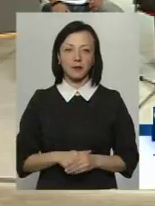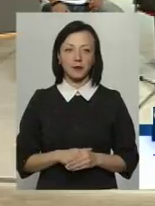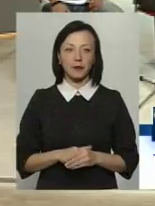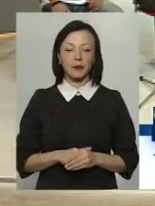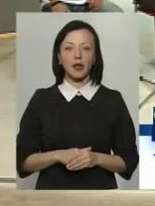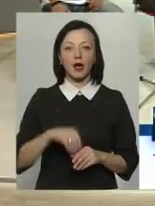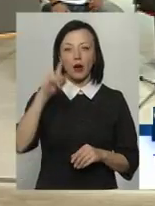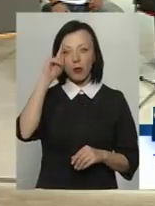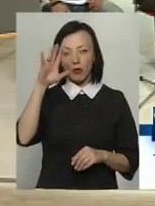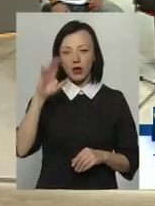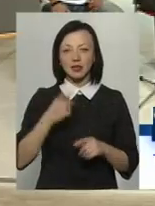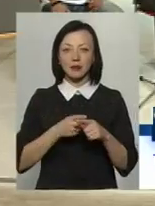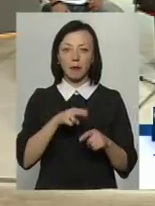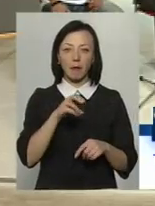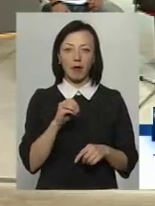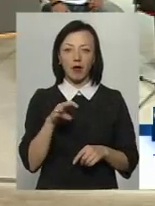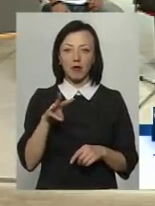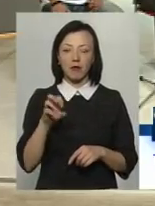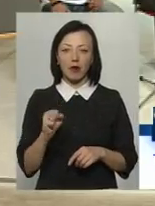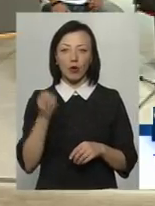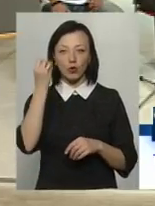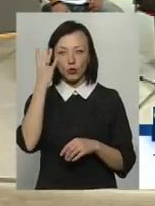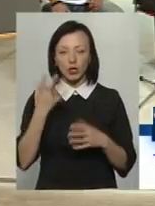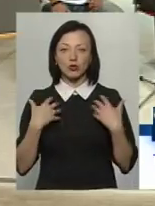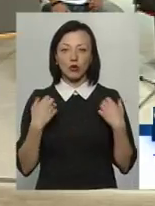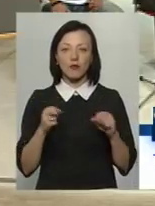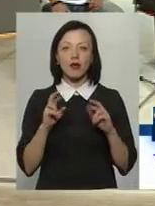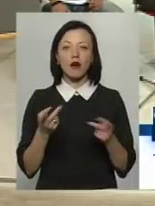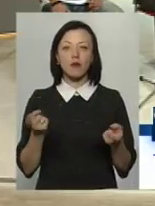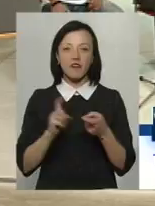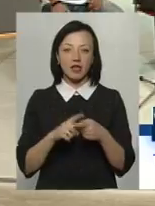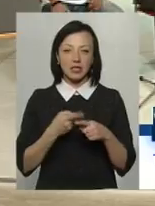популяризація пермакультури та здоров'я. Як пов'язані ці речі?